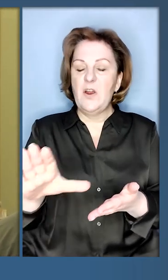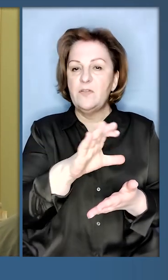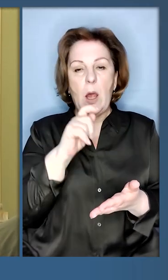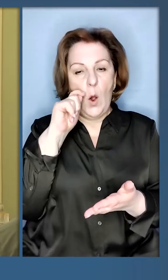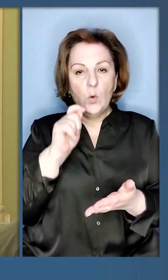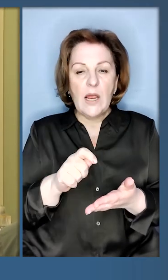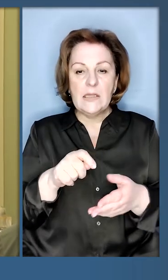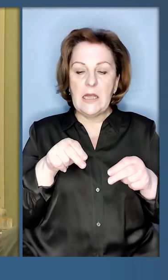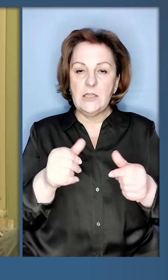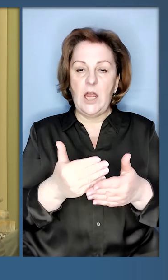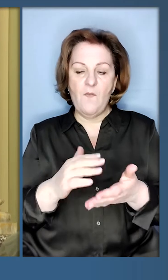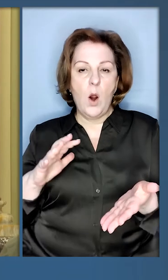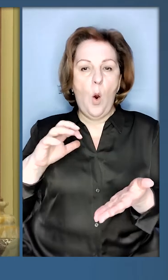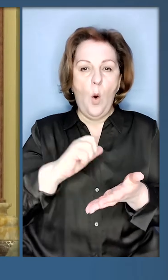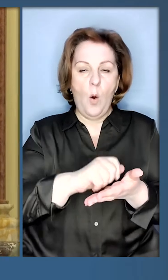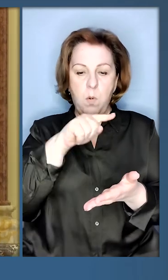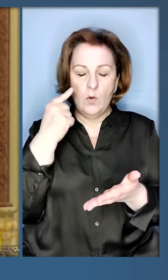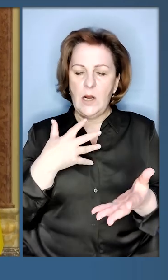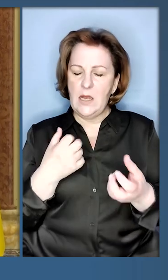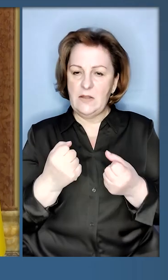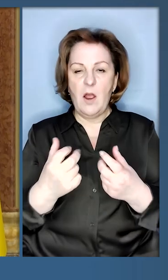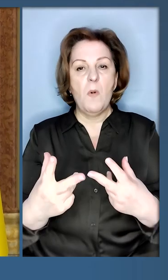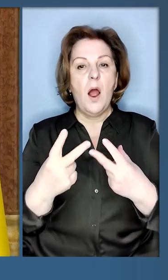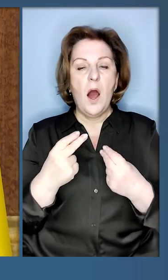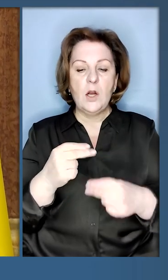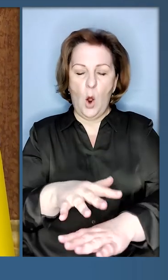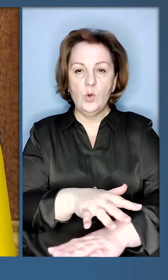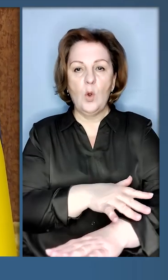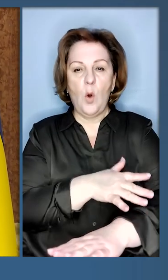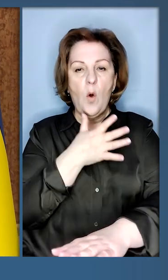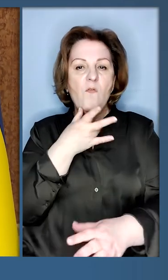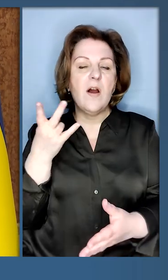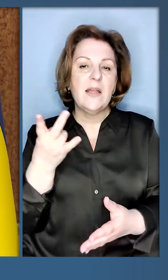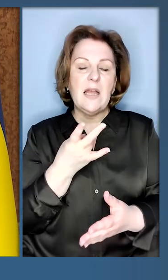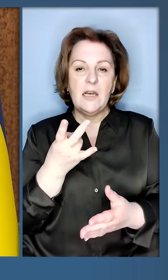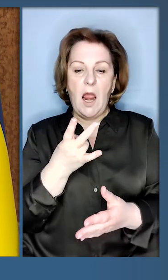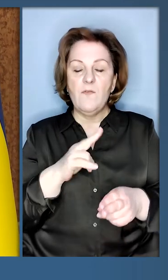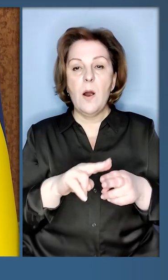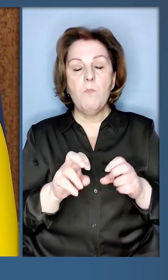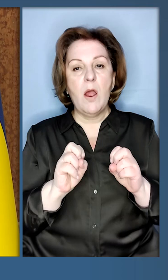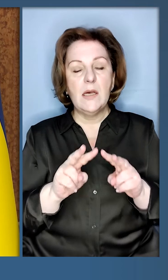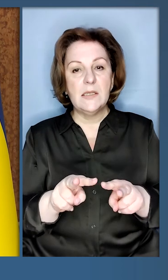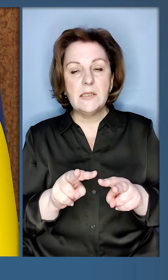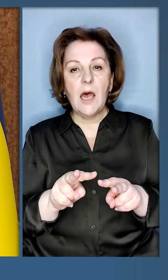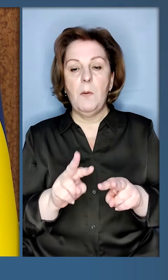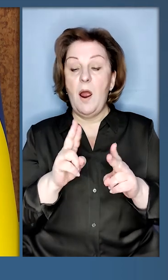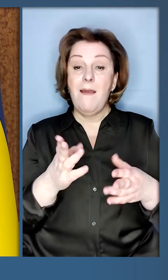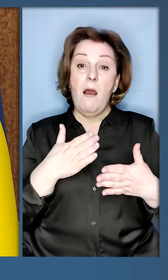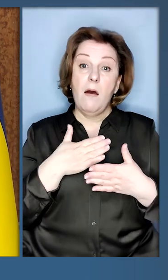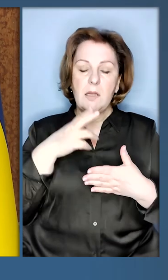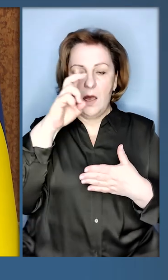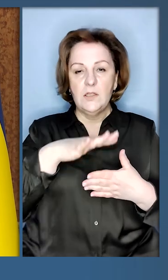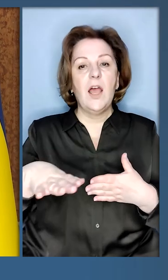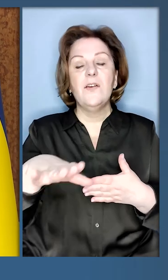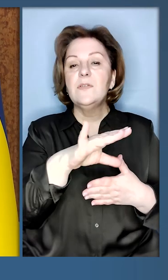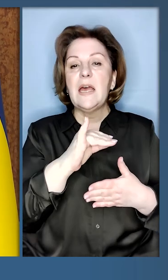від окупації Росії та твердими гарантіями довготривалої безпеки, як нашої держави, так і